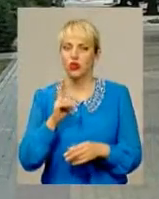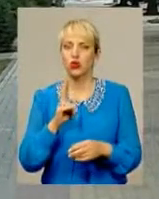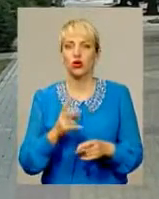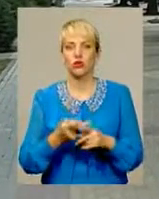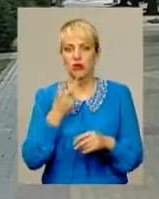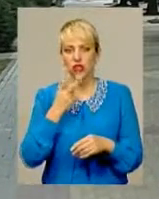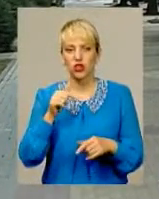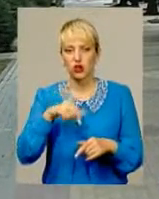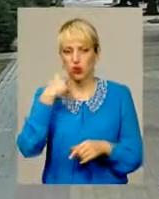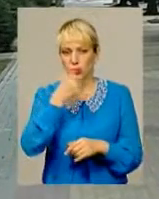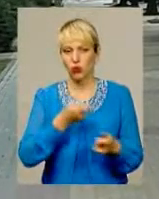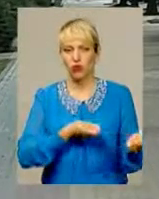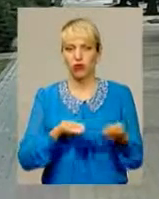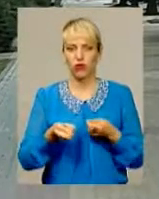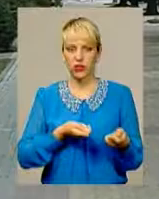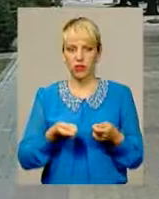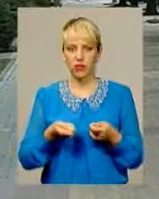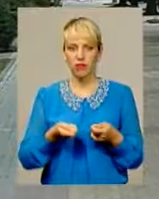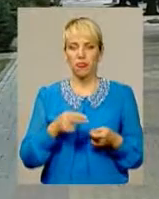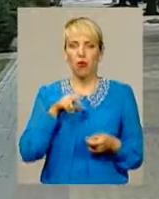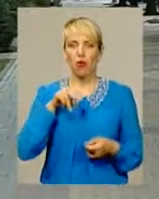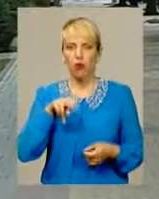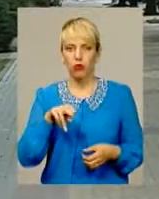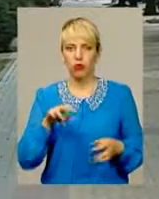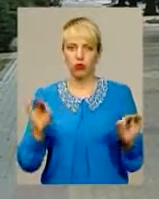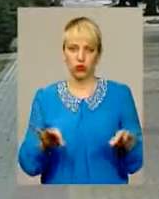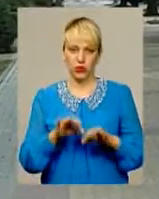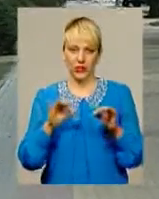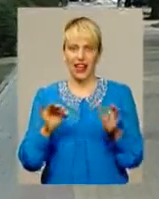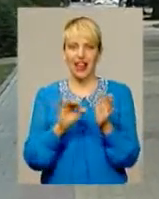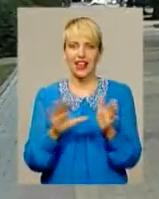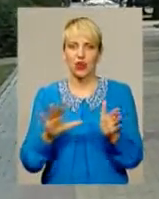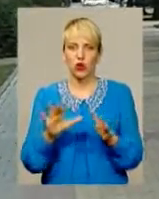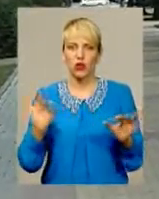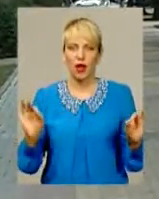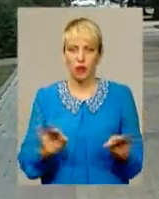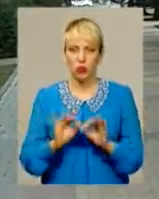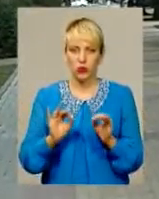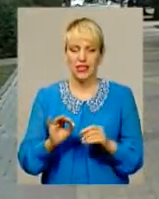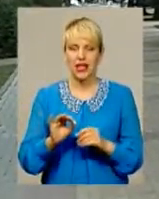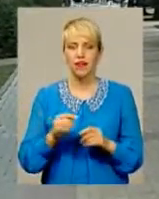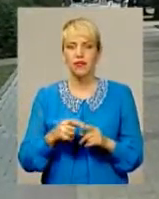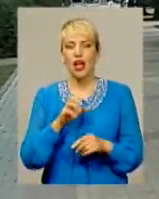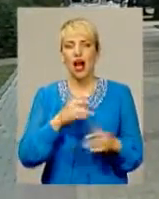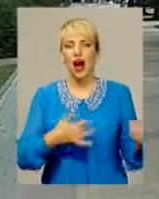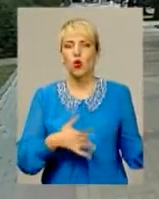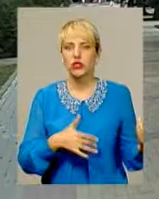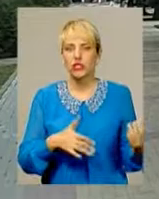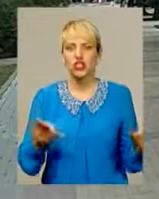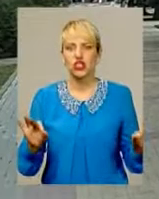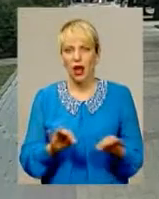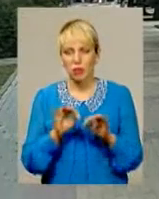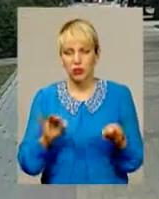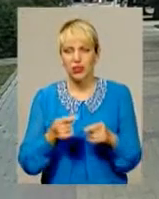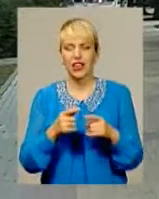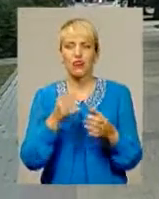якщо ви бачили, дуже багато привозимо поп-музики, електронної музики, акустичної музики. Тому я думаю, що на будь-який